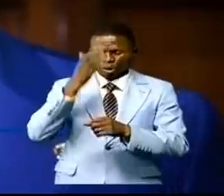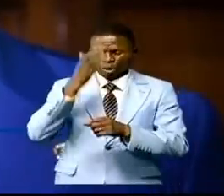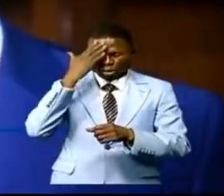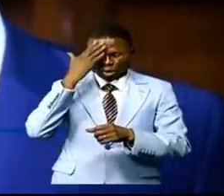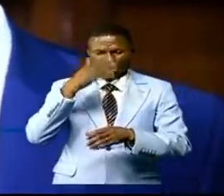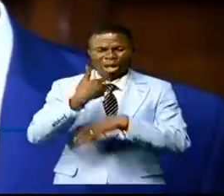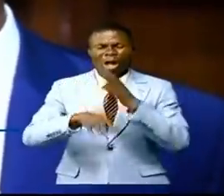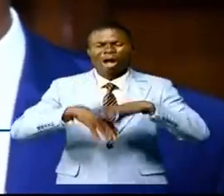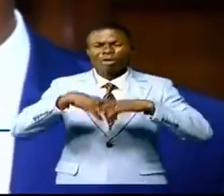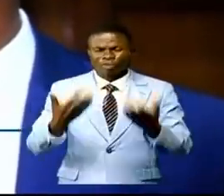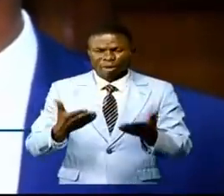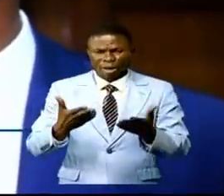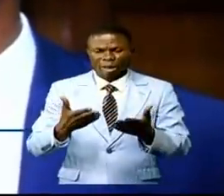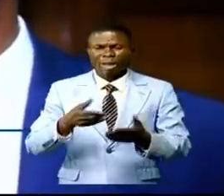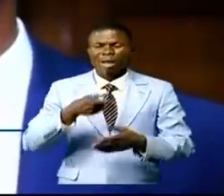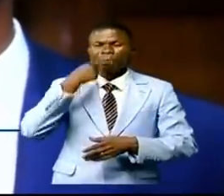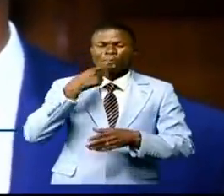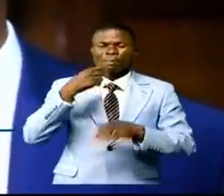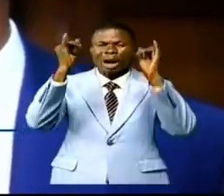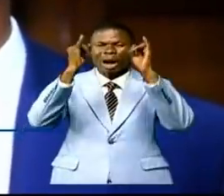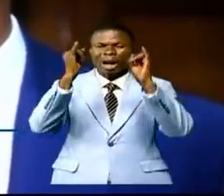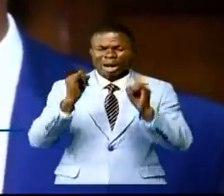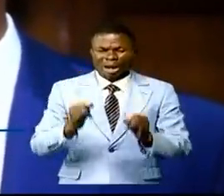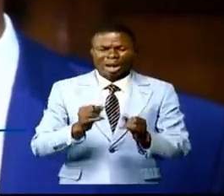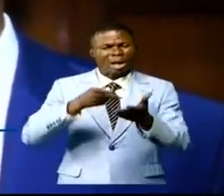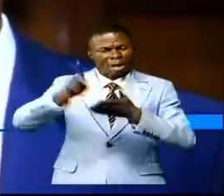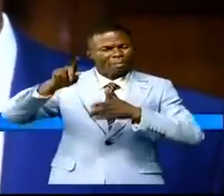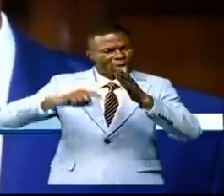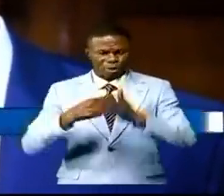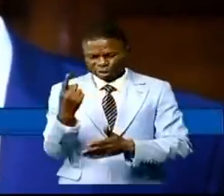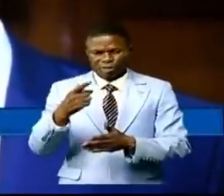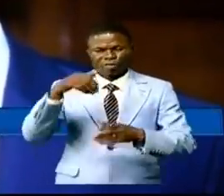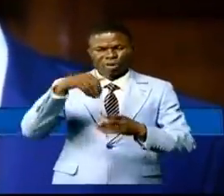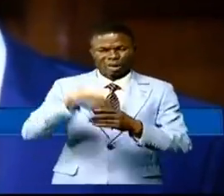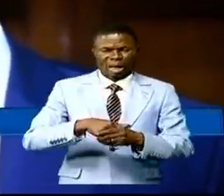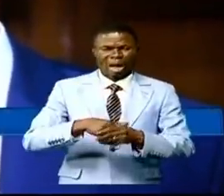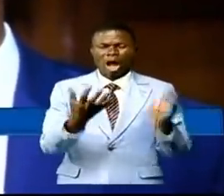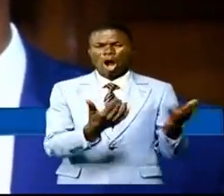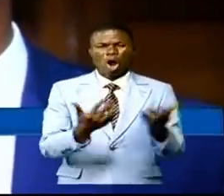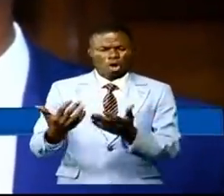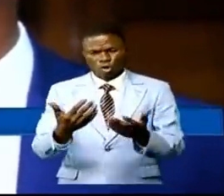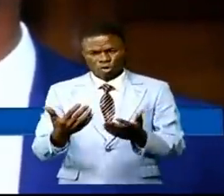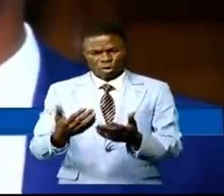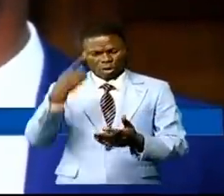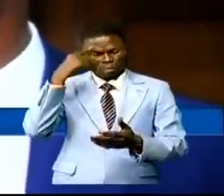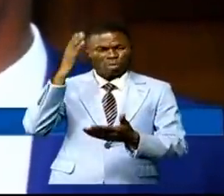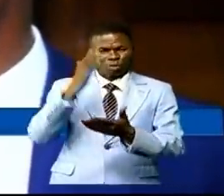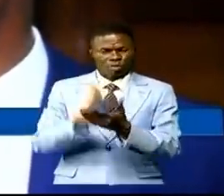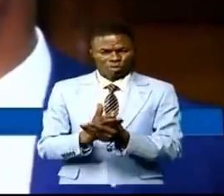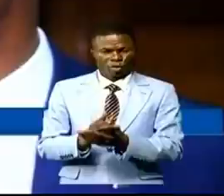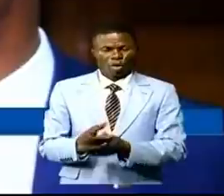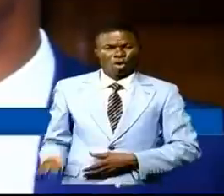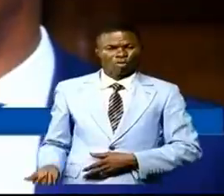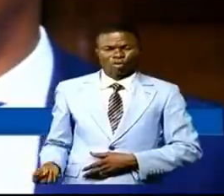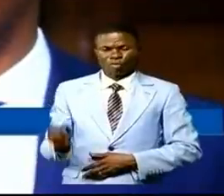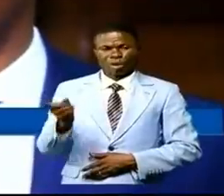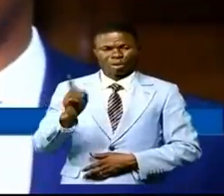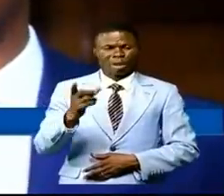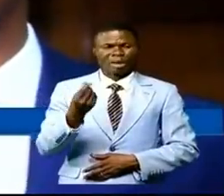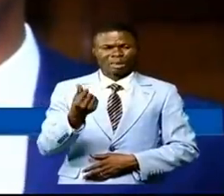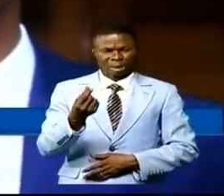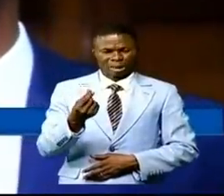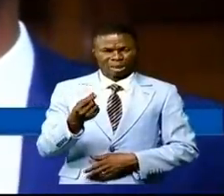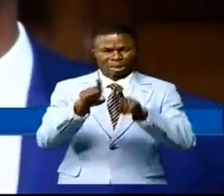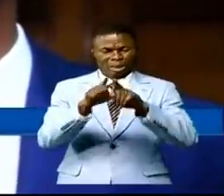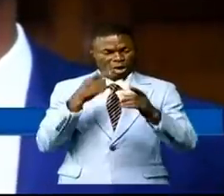faire leurs déclarations en ligne et payer directement en ligne et cela c'est pour lutter contre le coulage des recettes qu'on